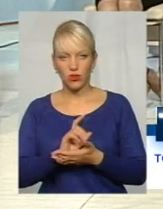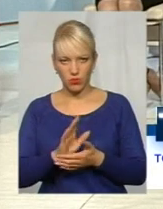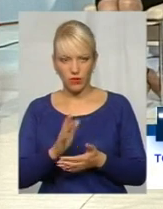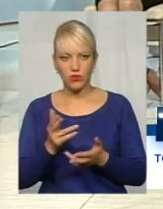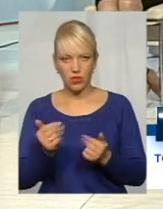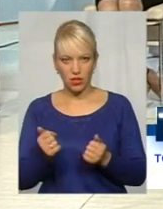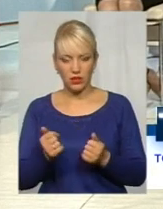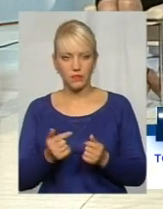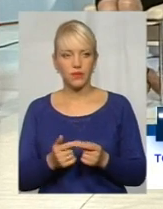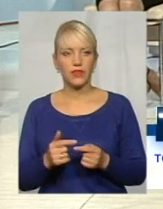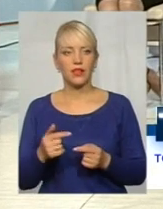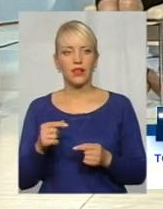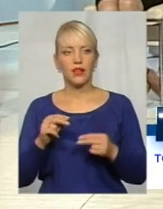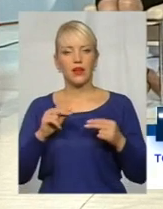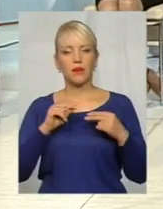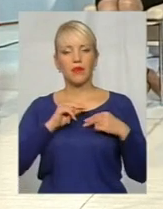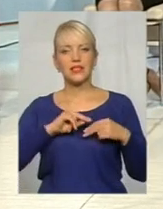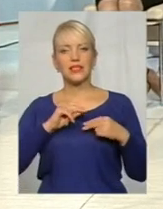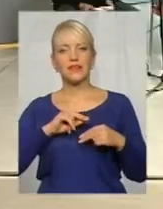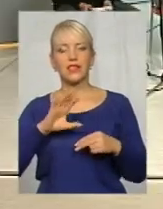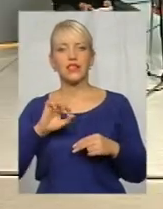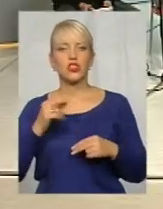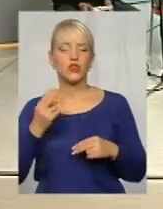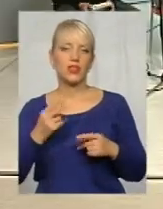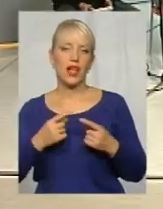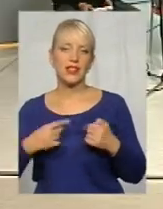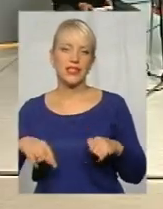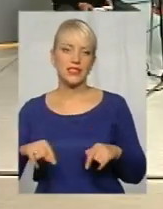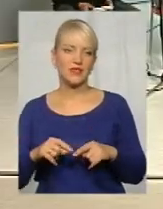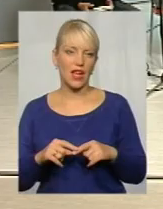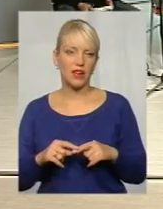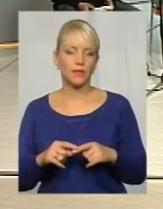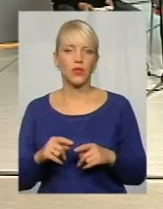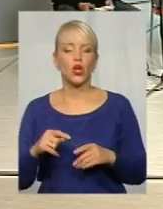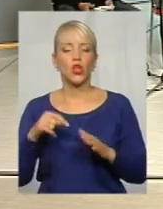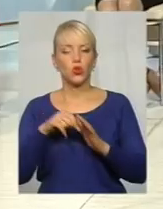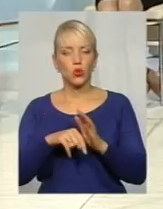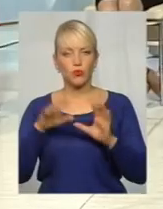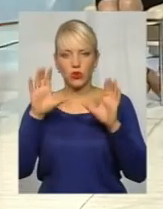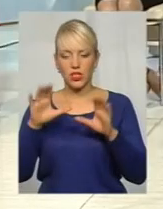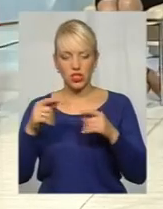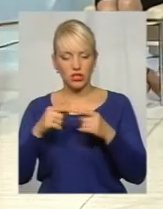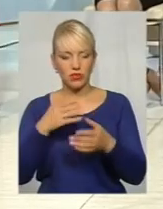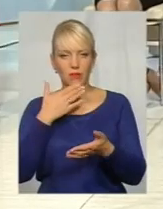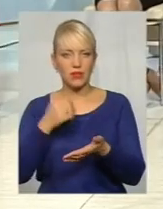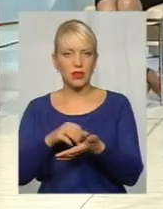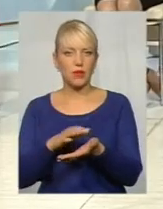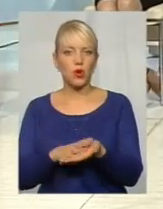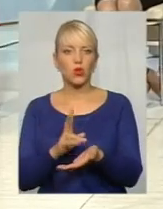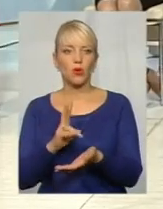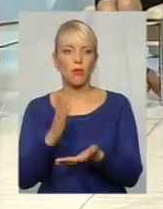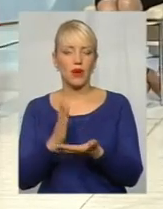право? Тобто законодавець чітко не прописує, хто має право